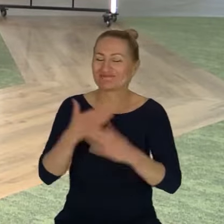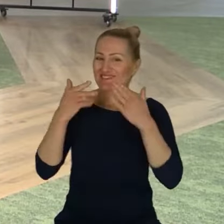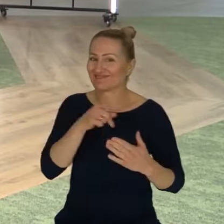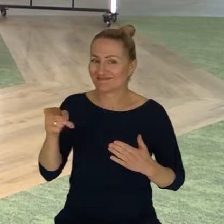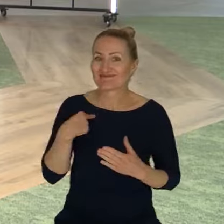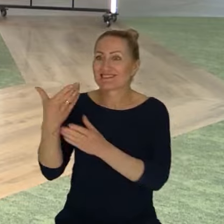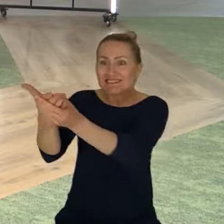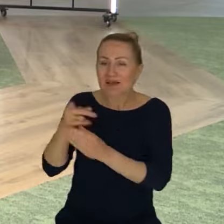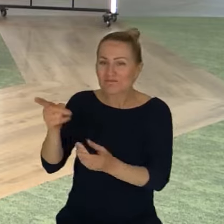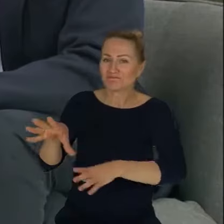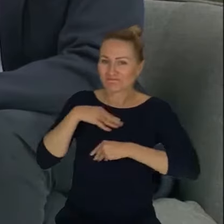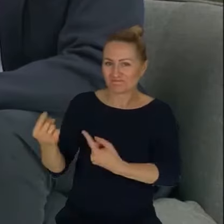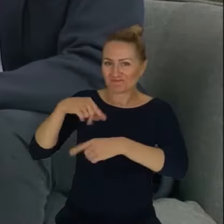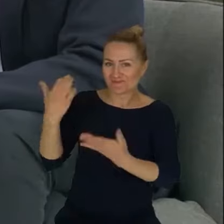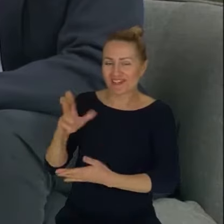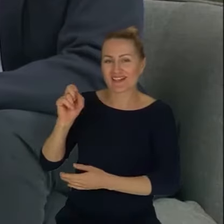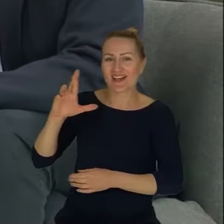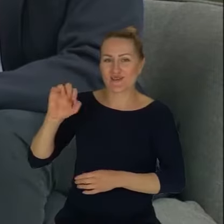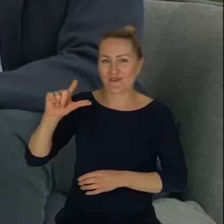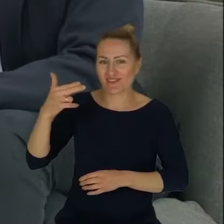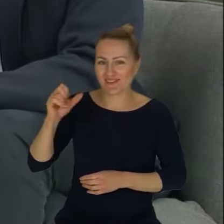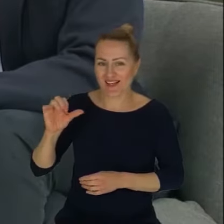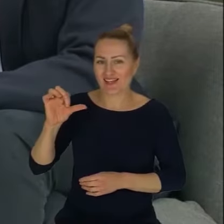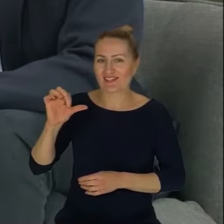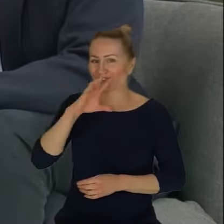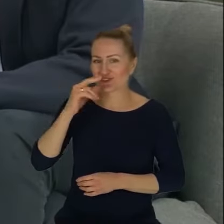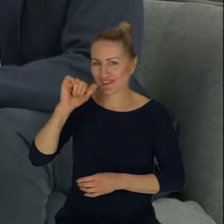Dzień dobry, dziękuję.